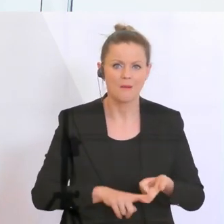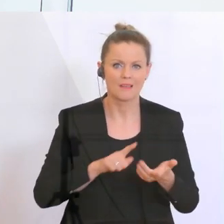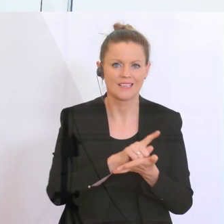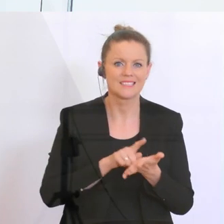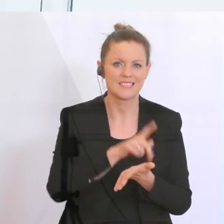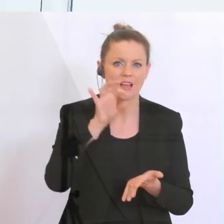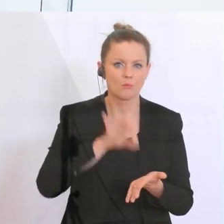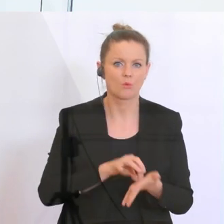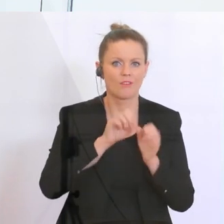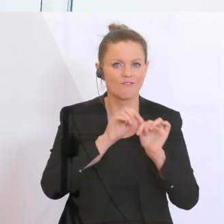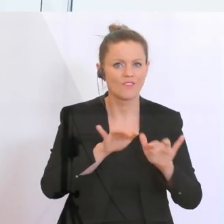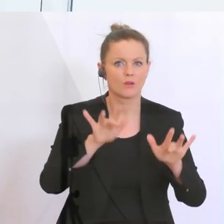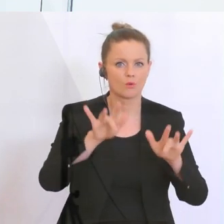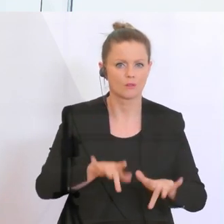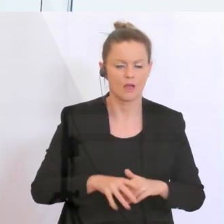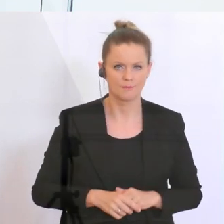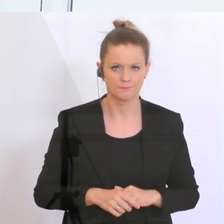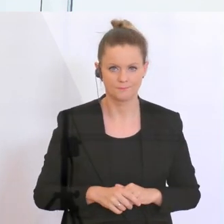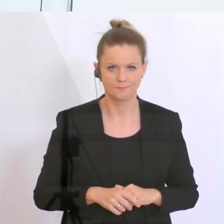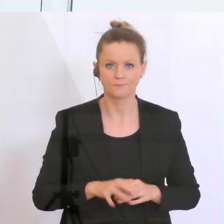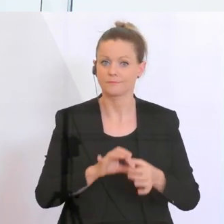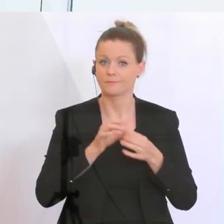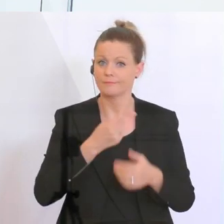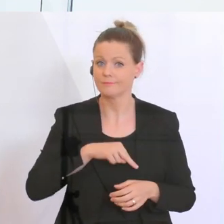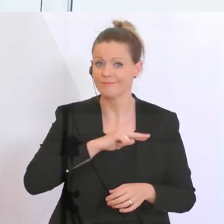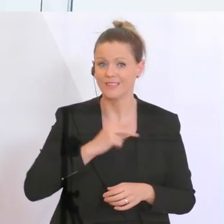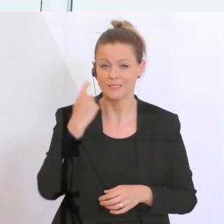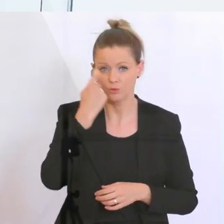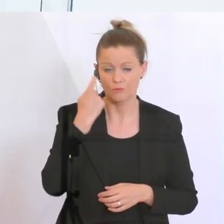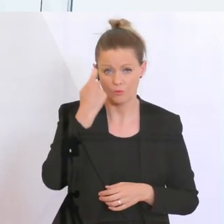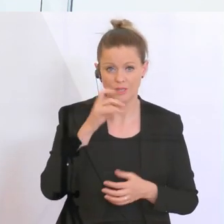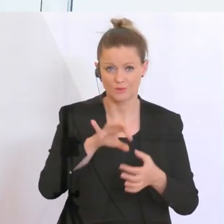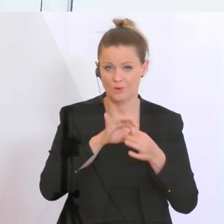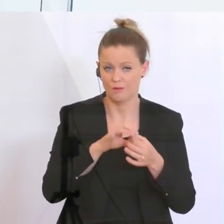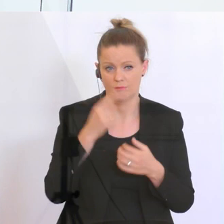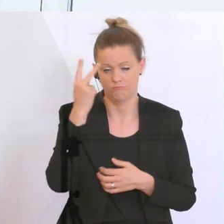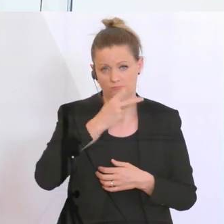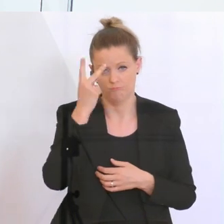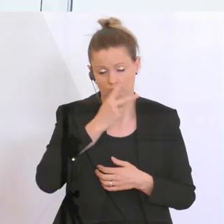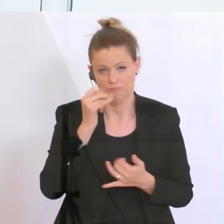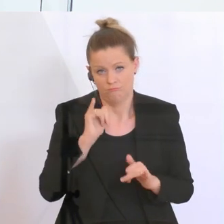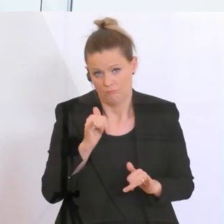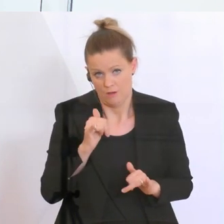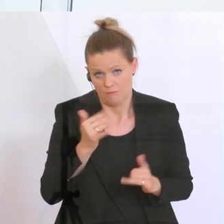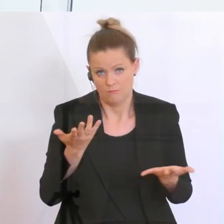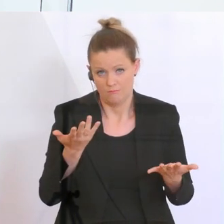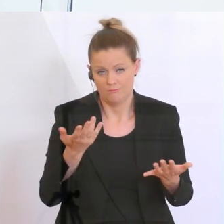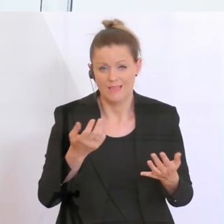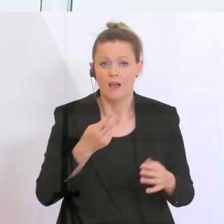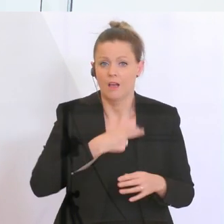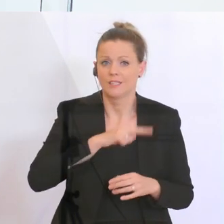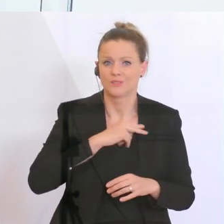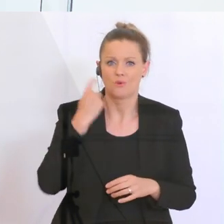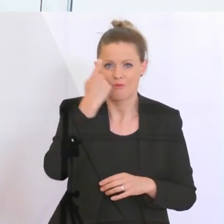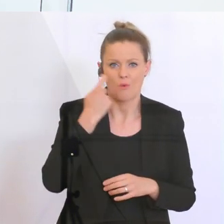dem sie wirken sollen. In Bezug auf Risikovorsorgen, selbstverständlich werden sich die Risikovorsorgen